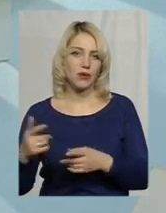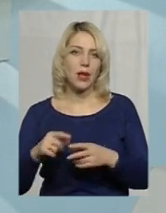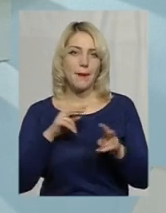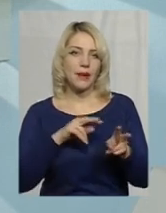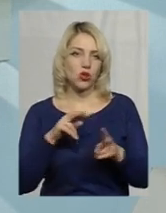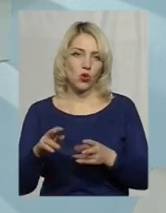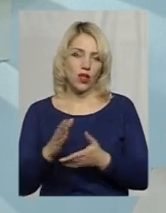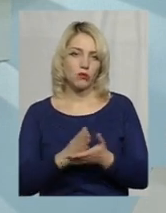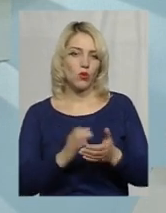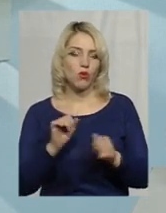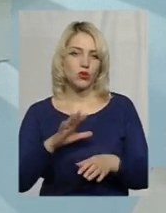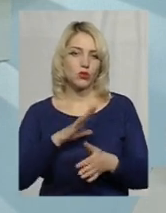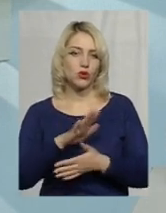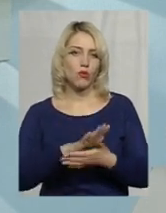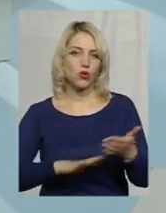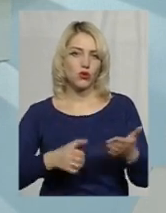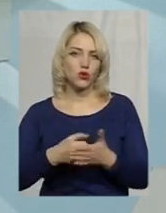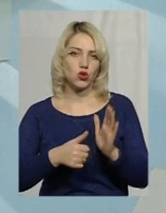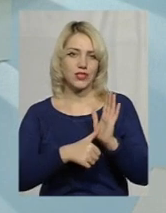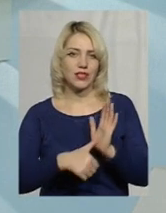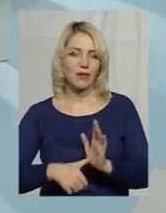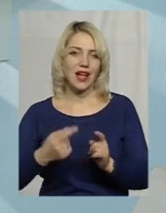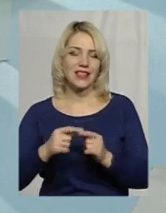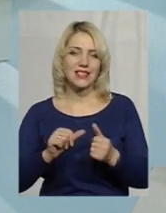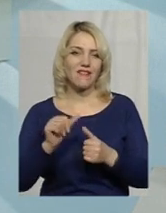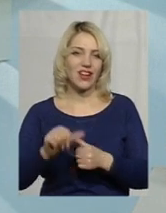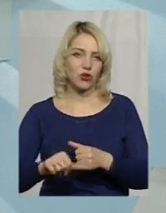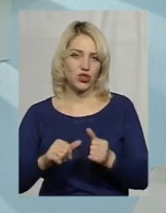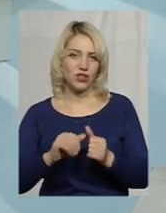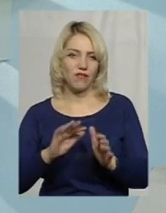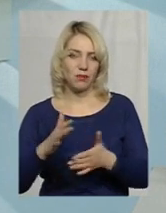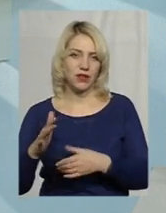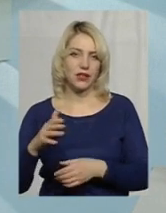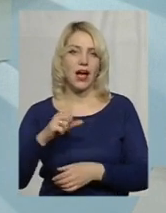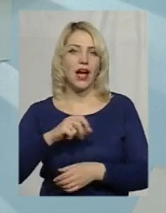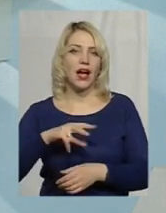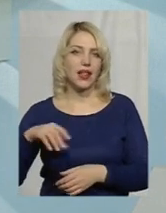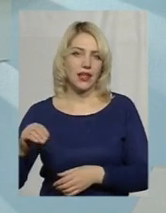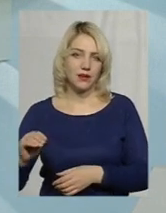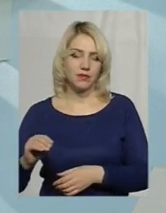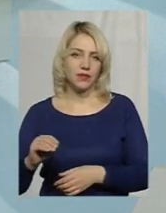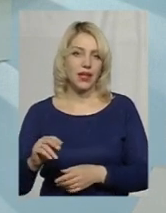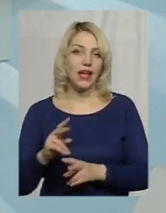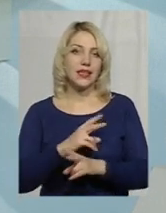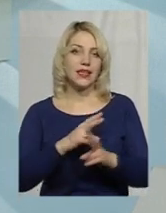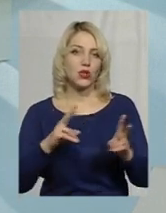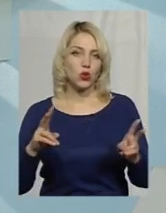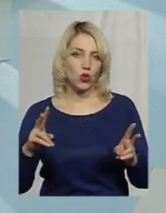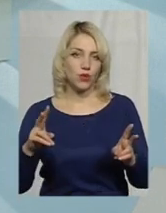патронату може бути продовжена до шести місяців. Але це виключні випадки. Але ніхто,